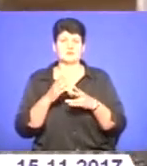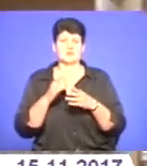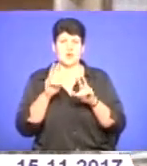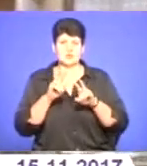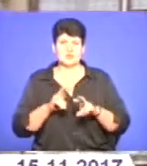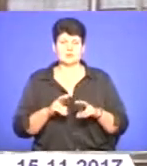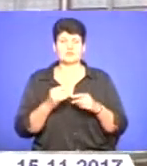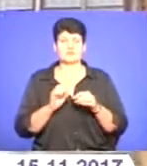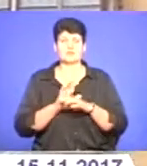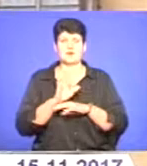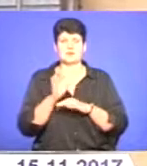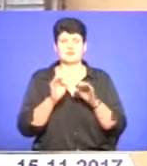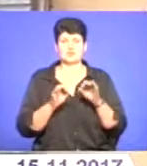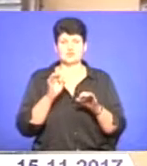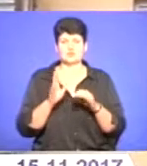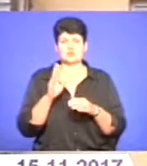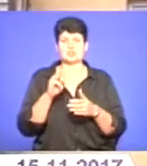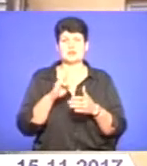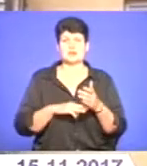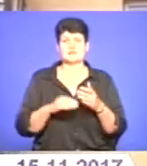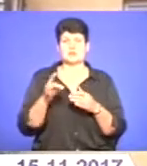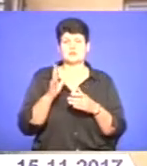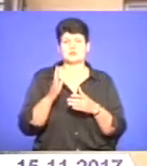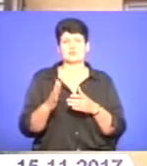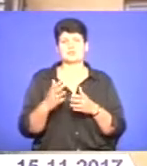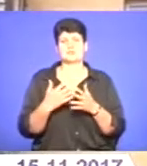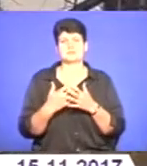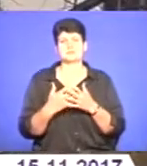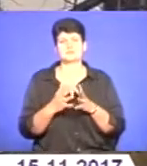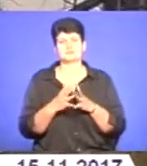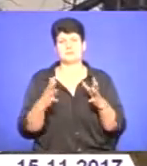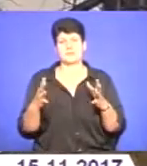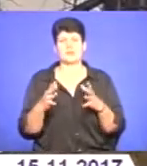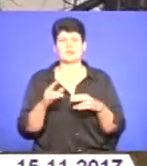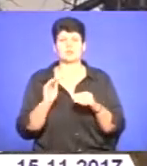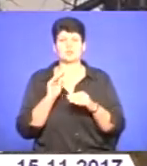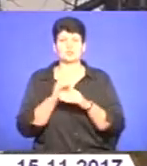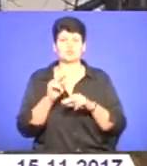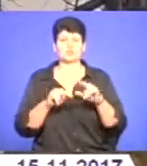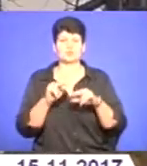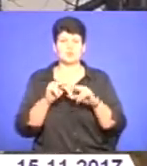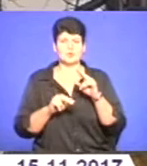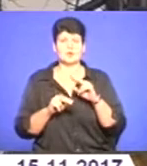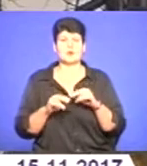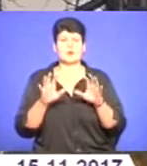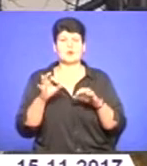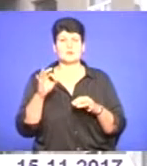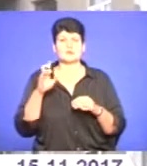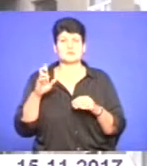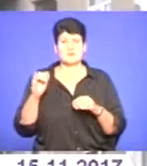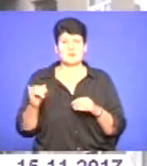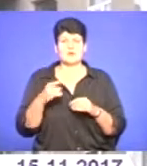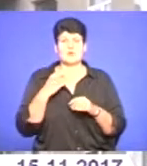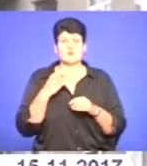суду, на порушника чекає штраф, розмір якого залежить від масштабу прибудови чи балкону. Однак, за словами голови ОСББ Сергія Лупака,